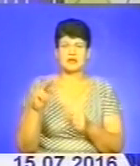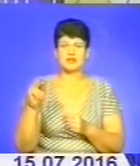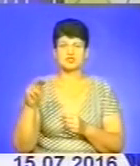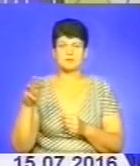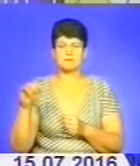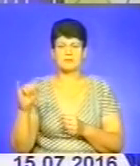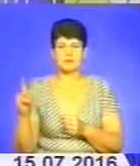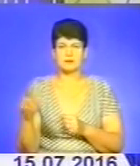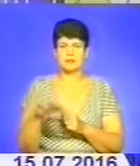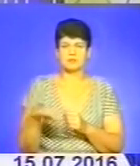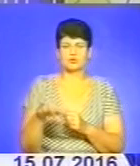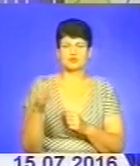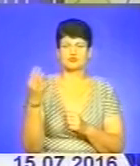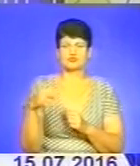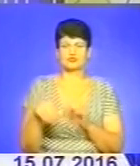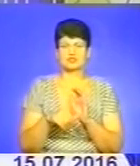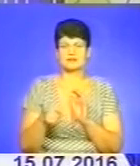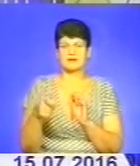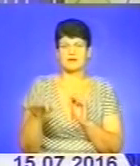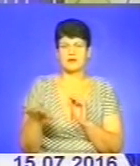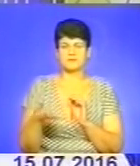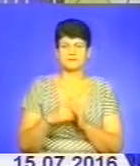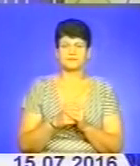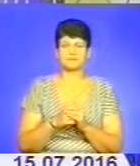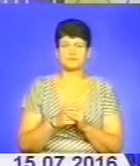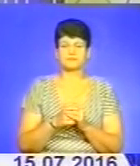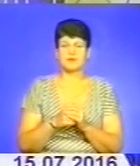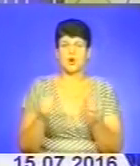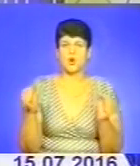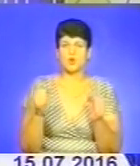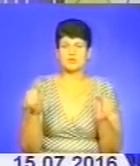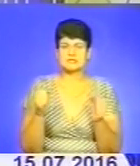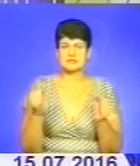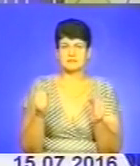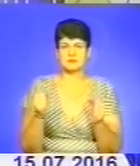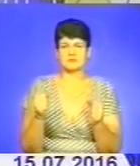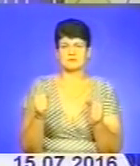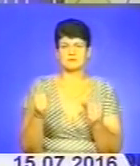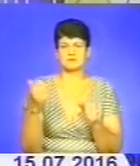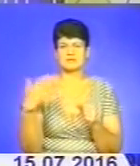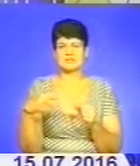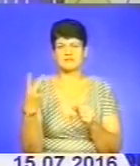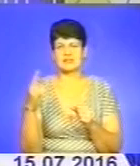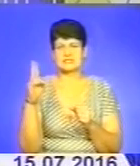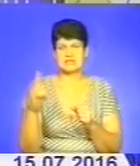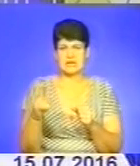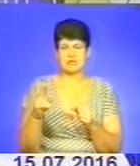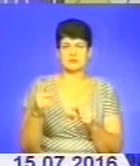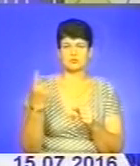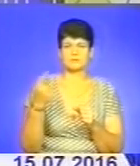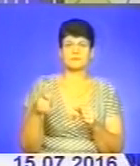на площі 646 гектарів. Урожайність озимого ячменю склала 52 центнери. Зібрали